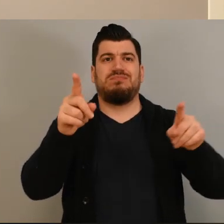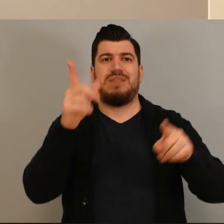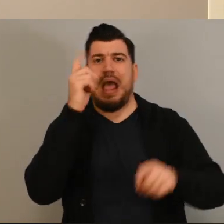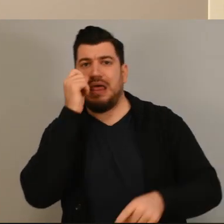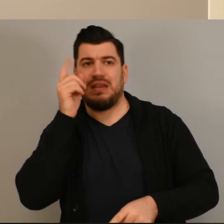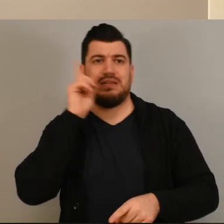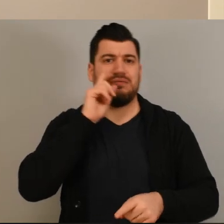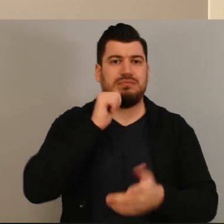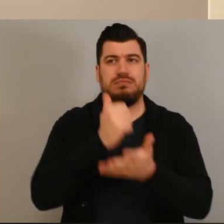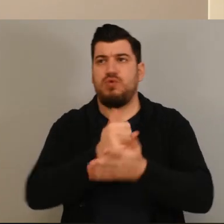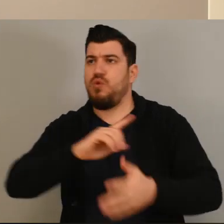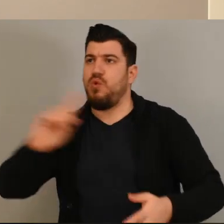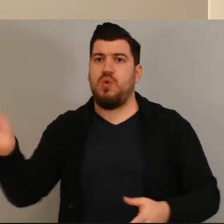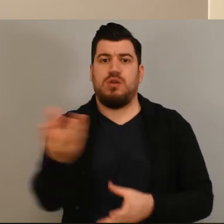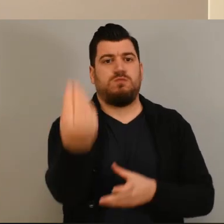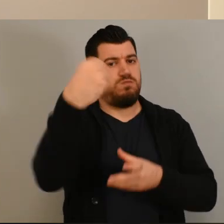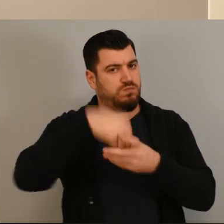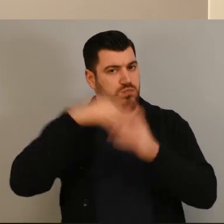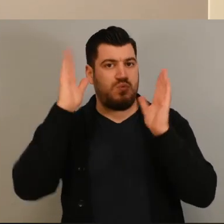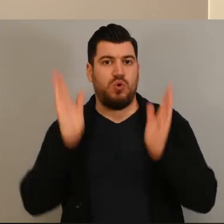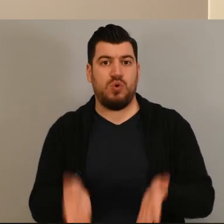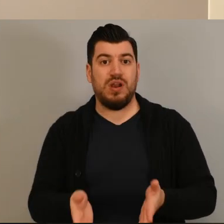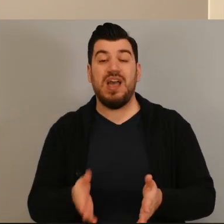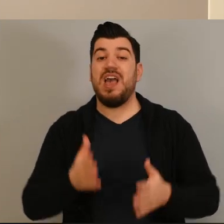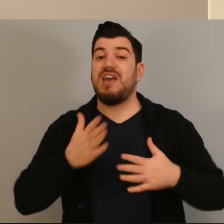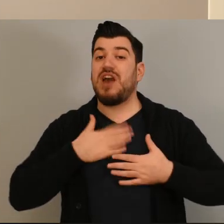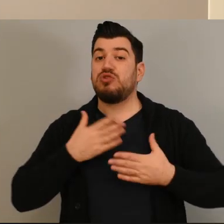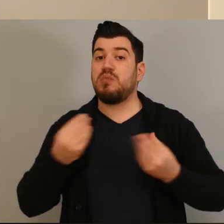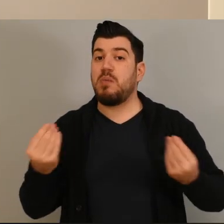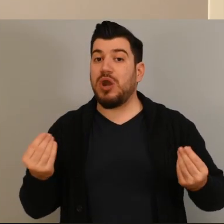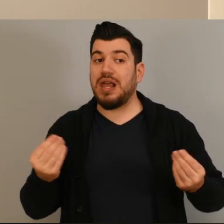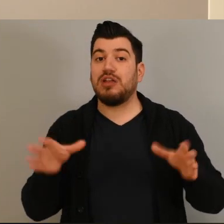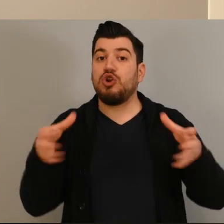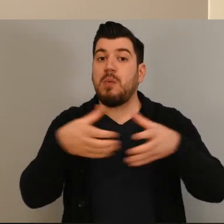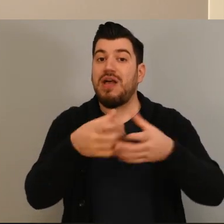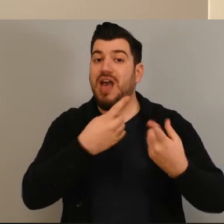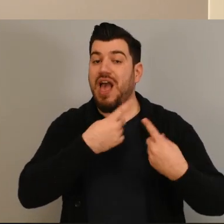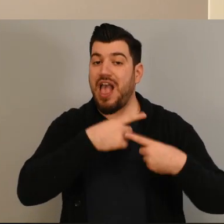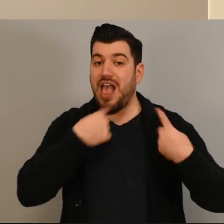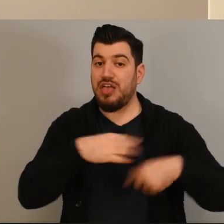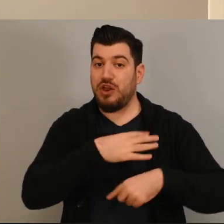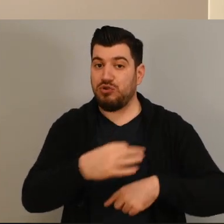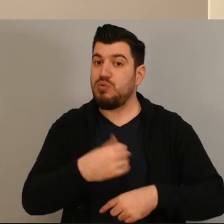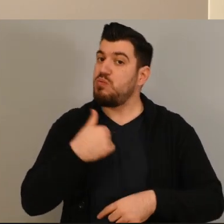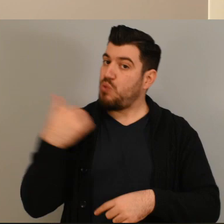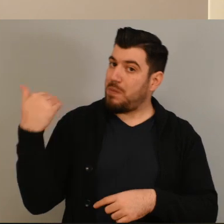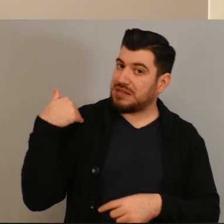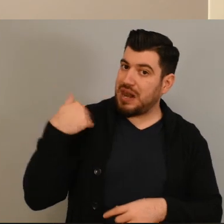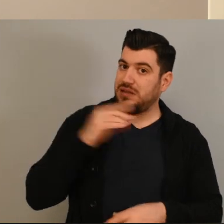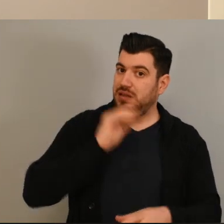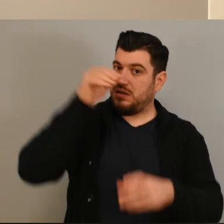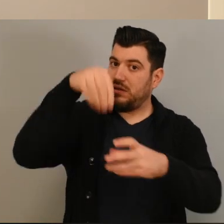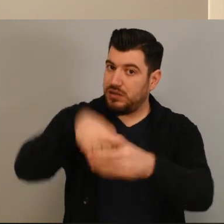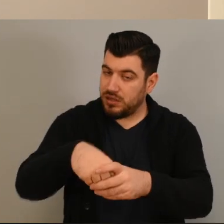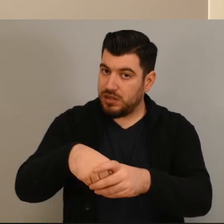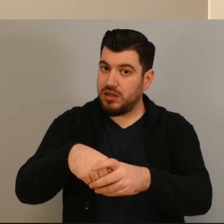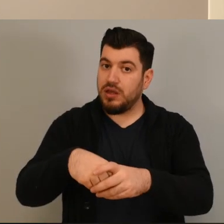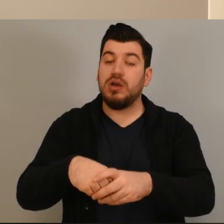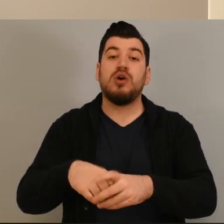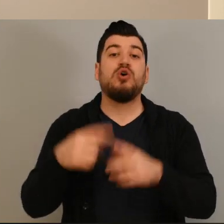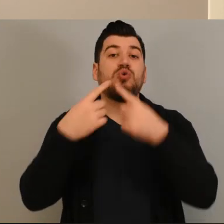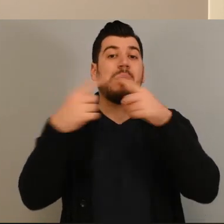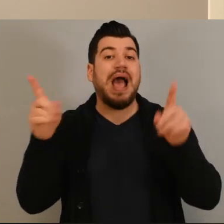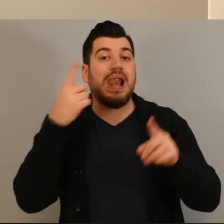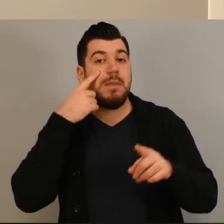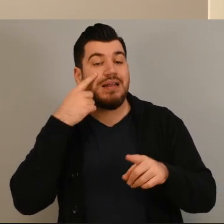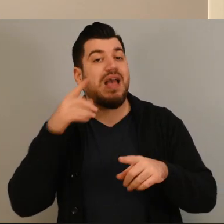ταυτότητας φύλου και σεξουαλικού προσανατολισμού. Ευχαριστούμε πάρα πολύ για την πρόσκληση την ομάδα εθελοντισμού. Το με άλλα μάτια